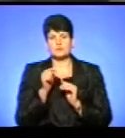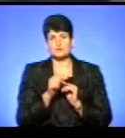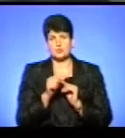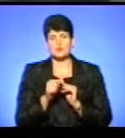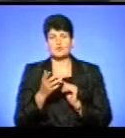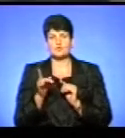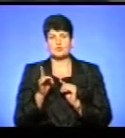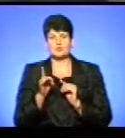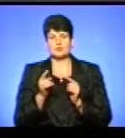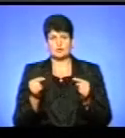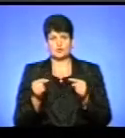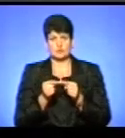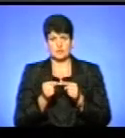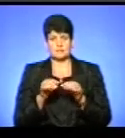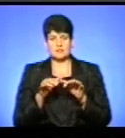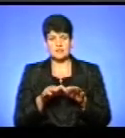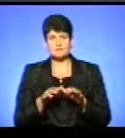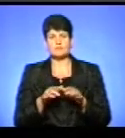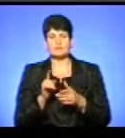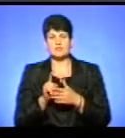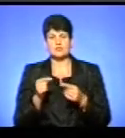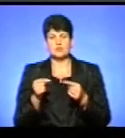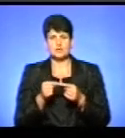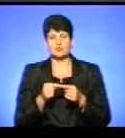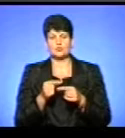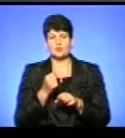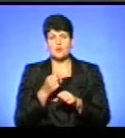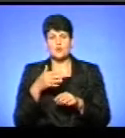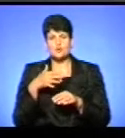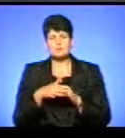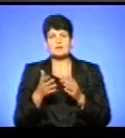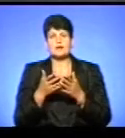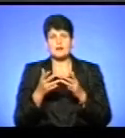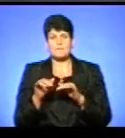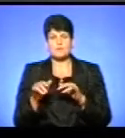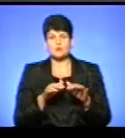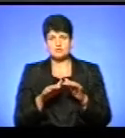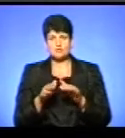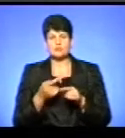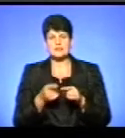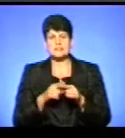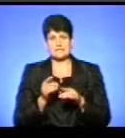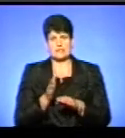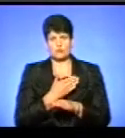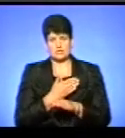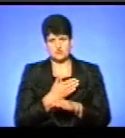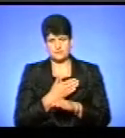мали чітко розуміння, яка процедура демонтажів.